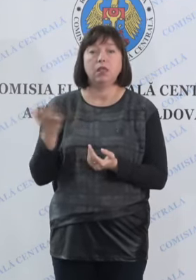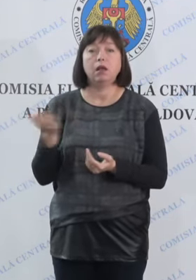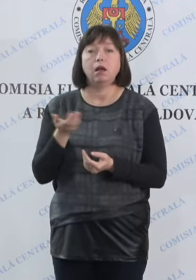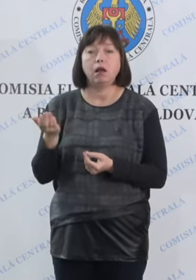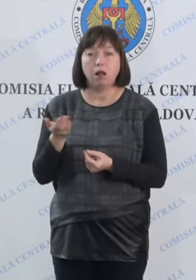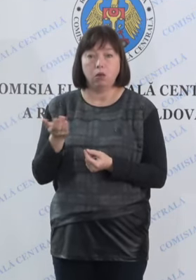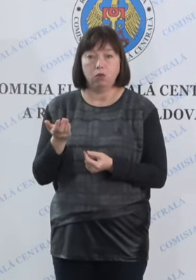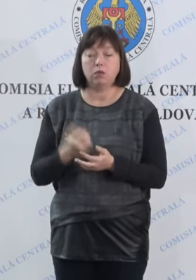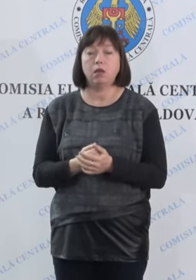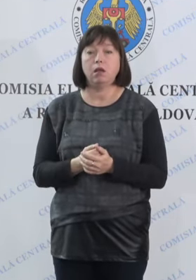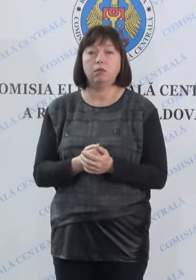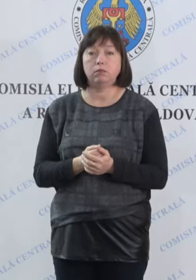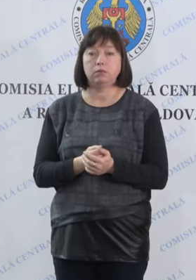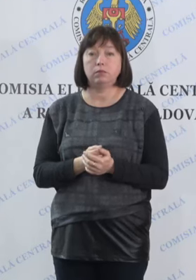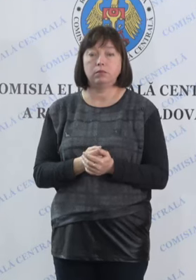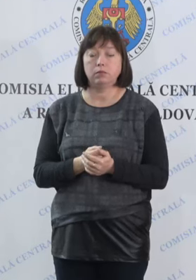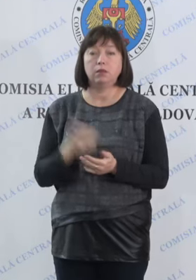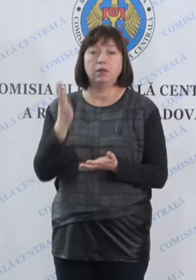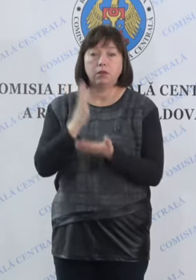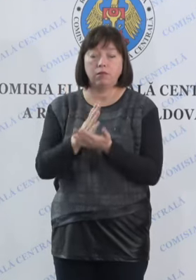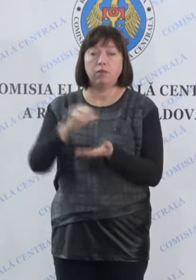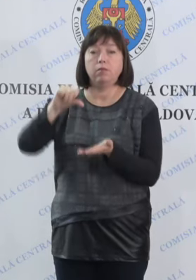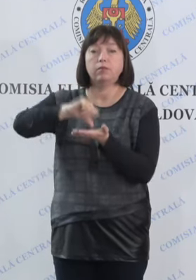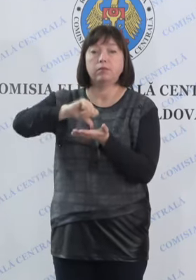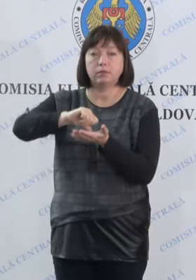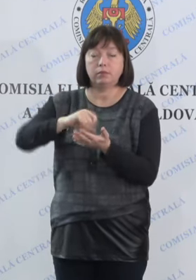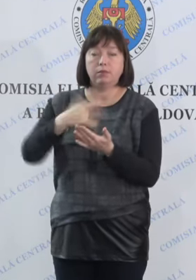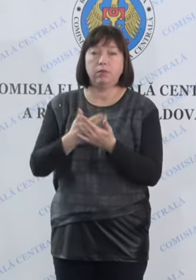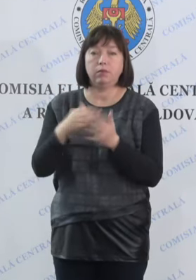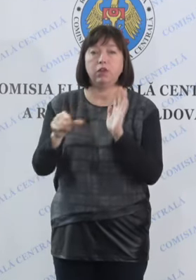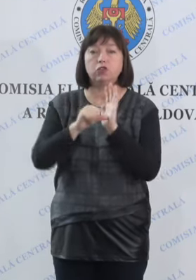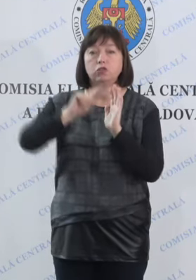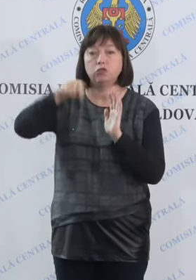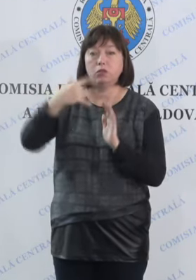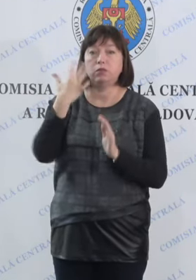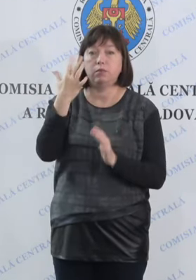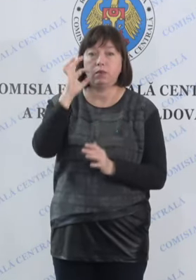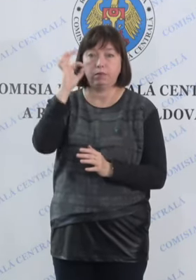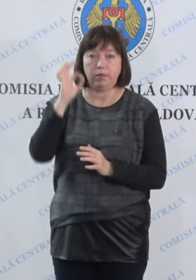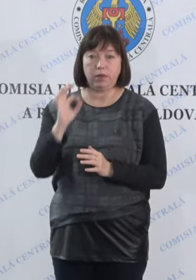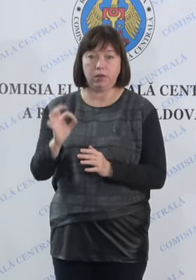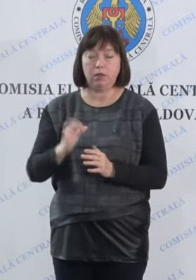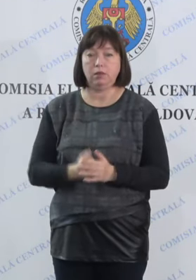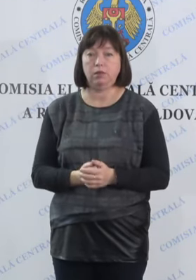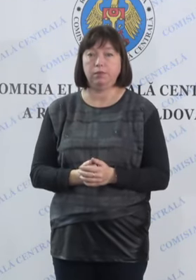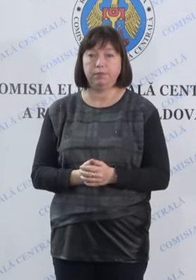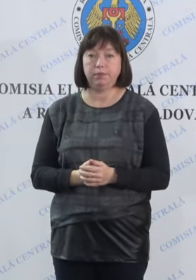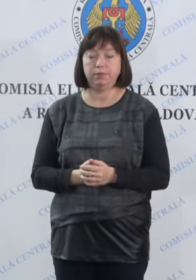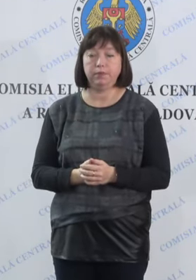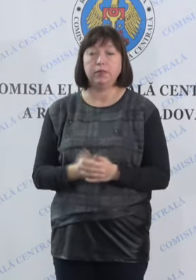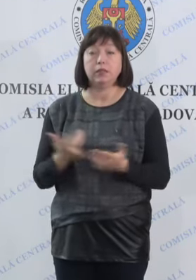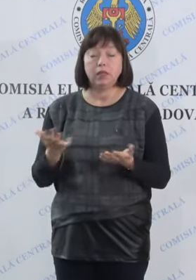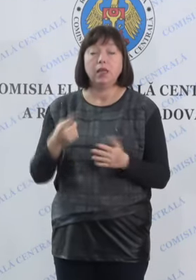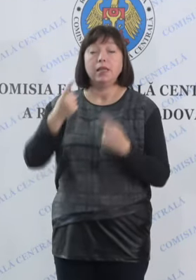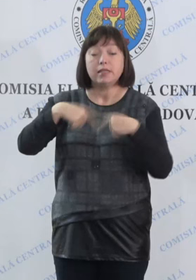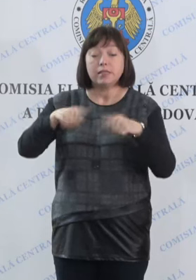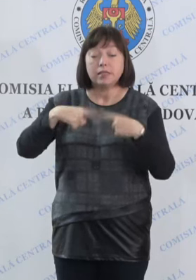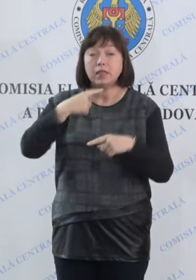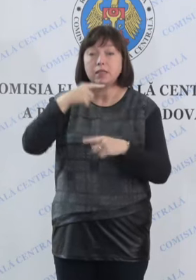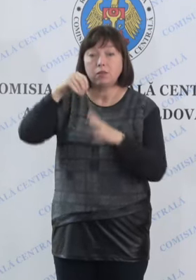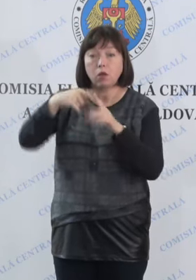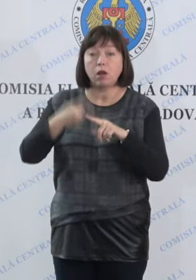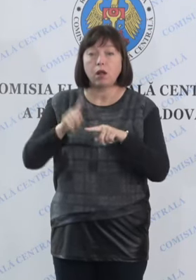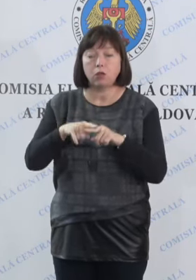Autonomă Găgăuzia avem o participare de 6,5%. Deci, în secțiile de votare